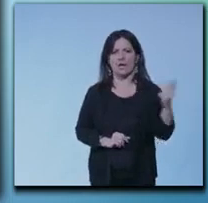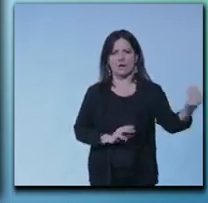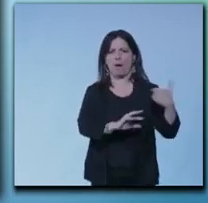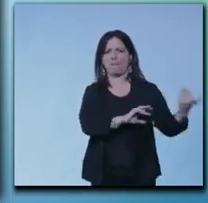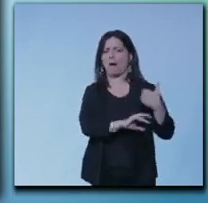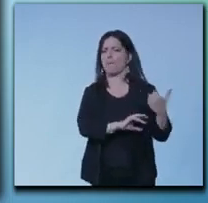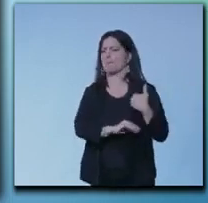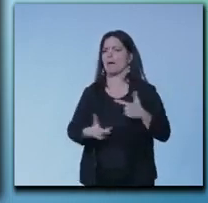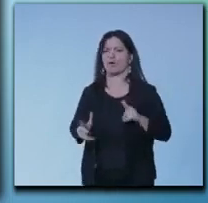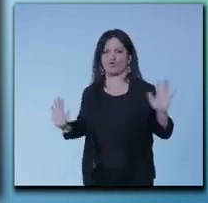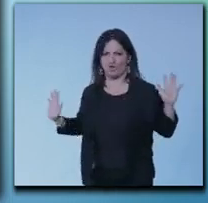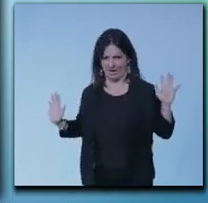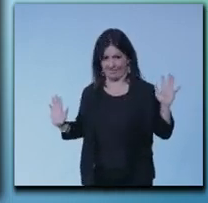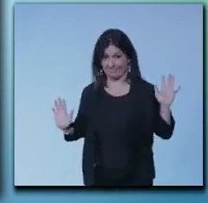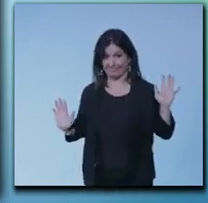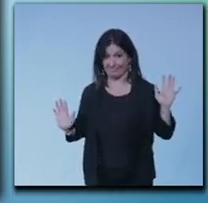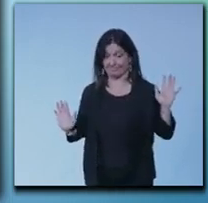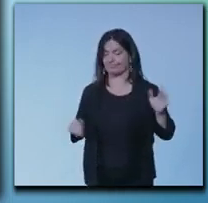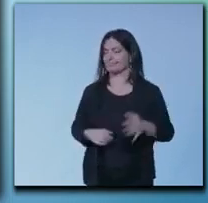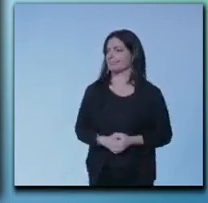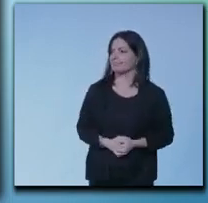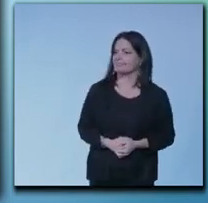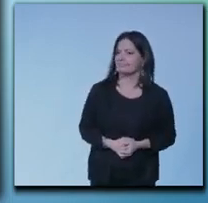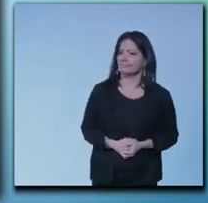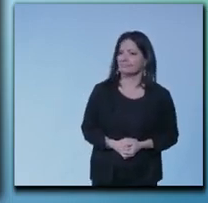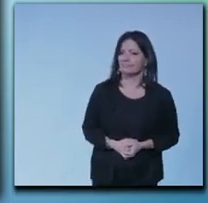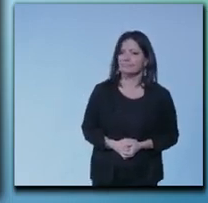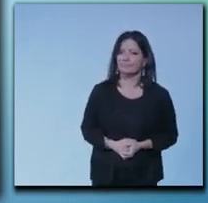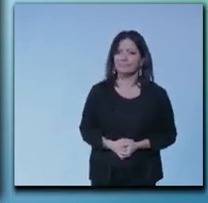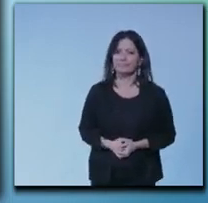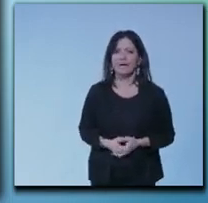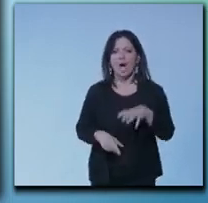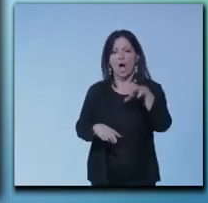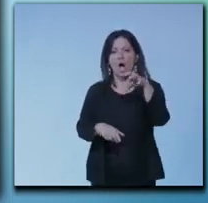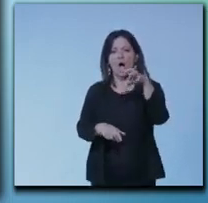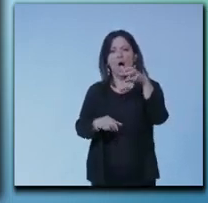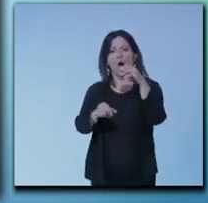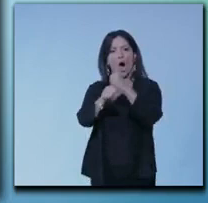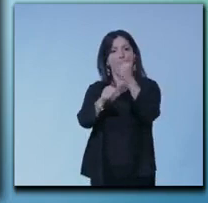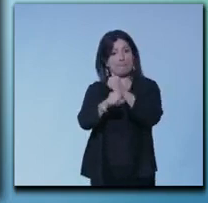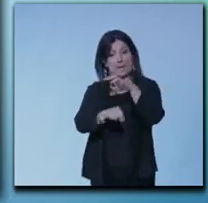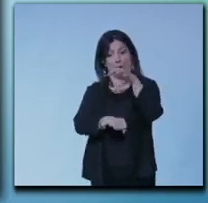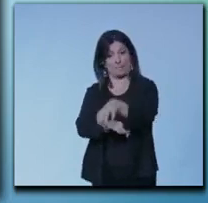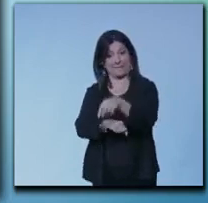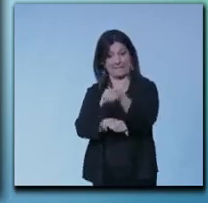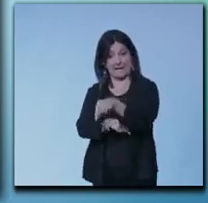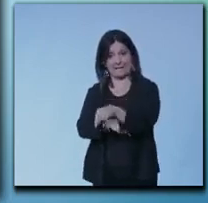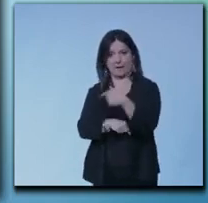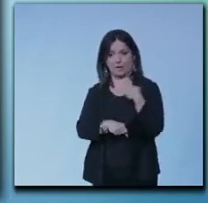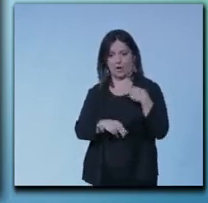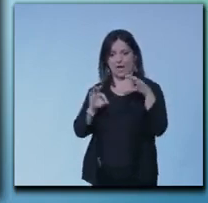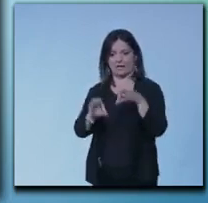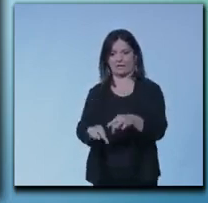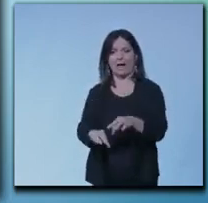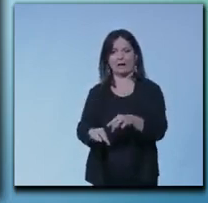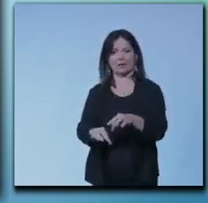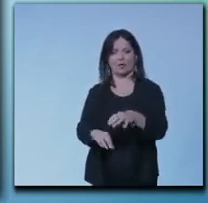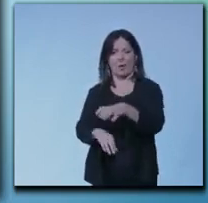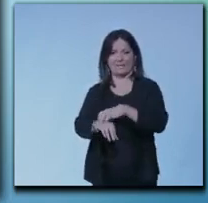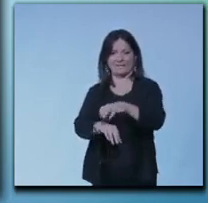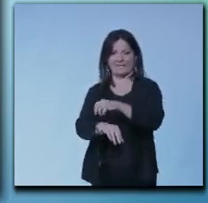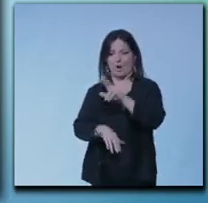intervenga il malaffare. Opere commissariate, io sono arrivato al ministero 36 giorni fa